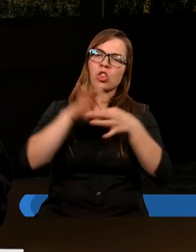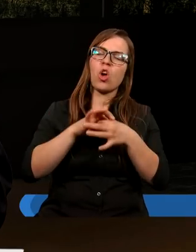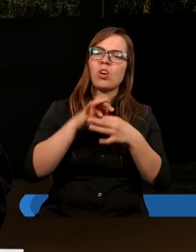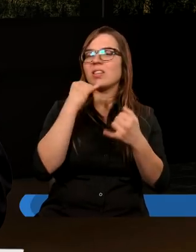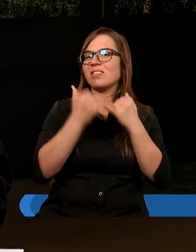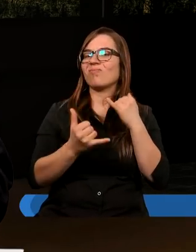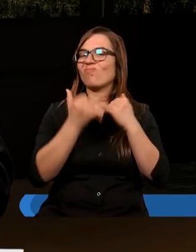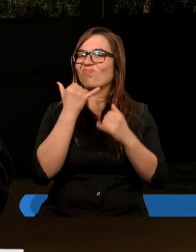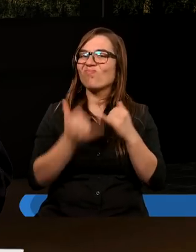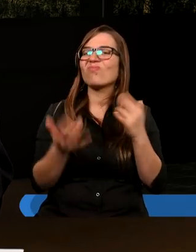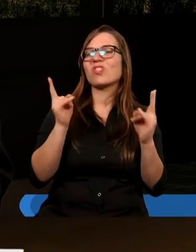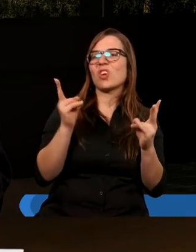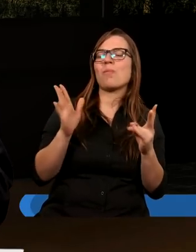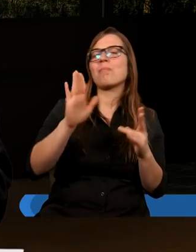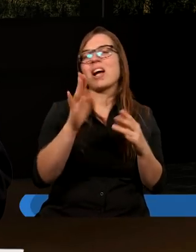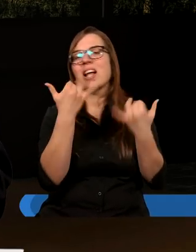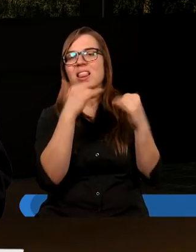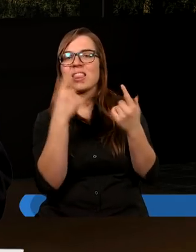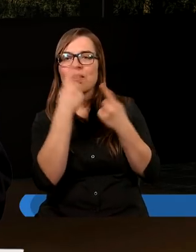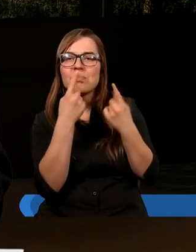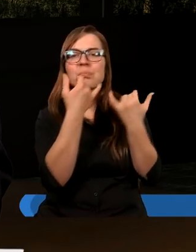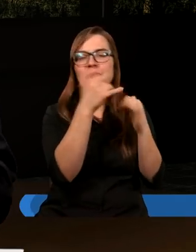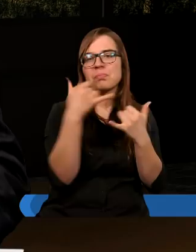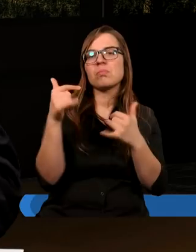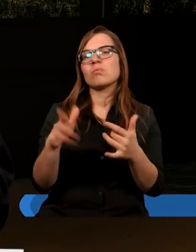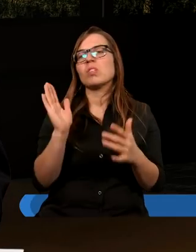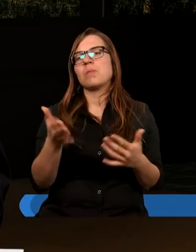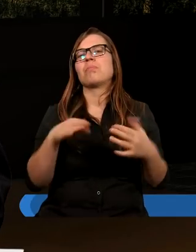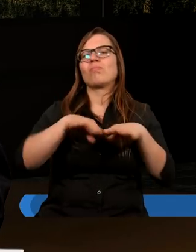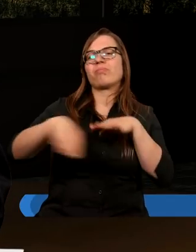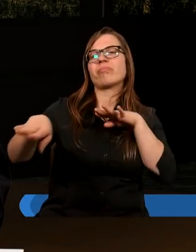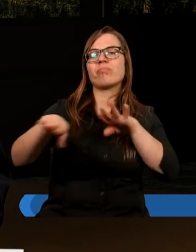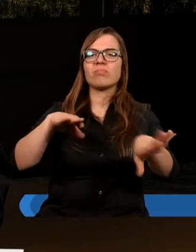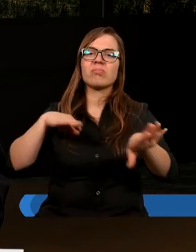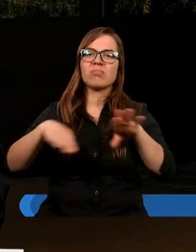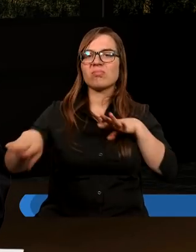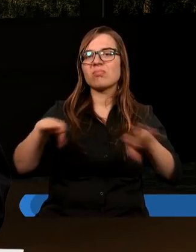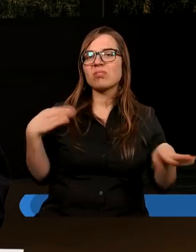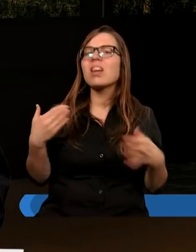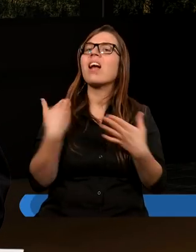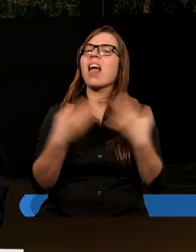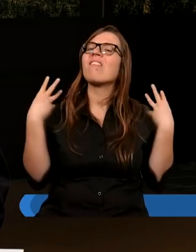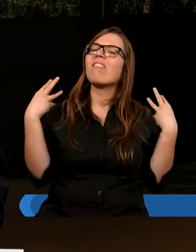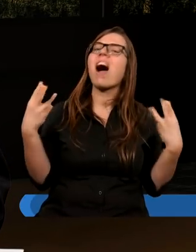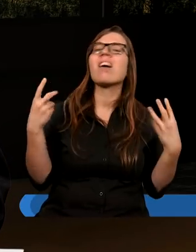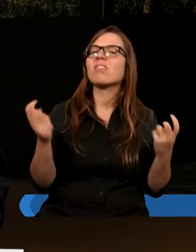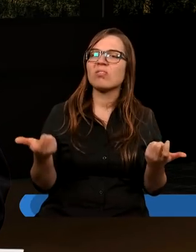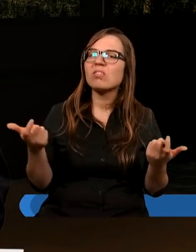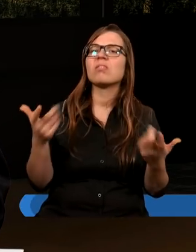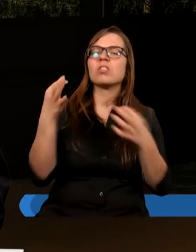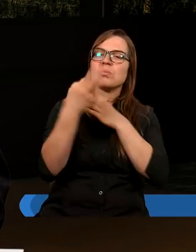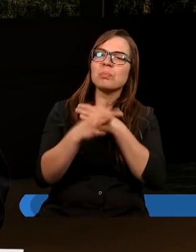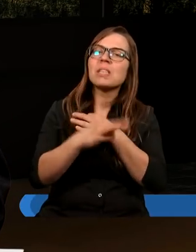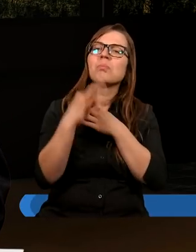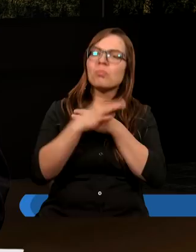Jeśli ktoś będzie miał inne poglądy, to będzie nas dzieliło. Dlatego jest tak ważne, żebyśmy dokładnie